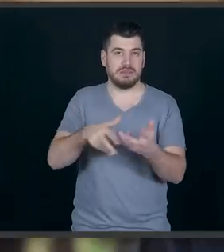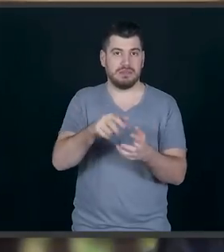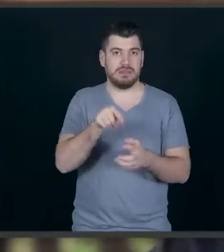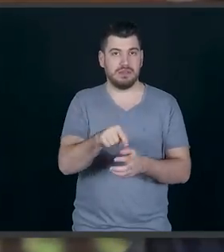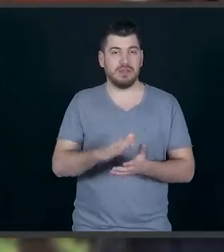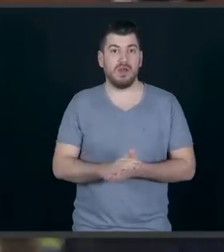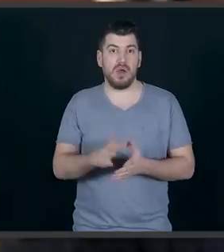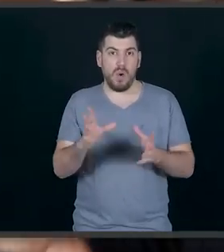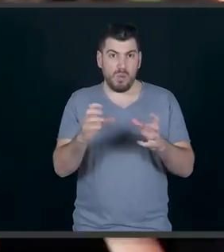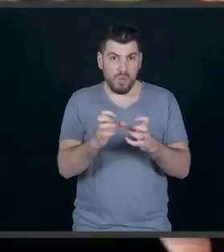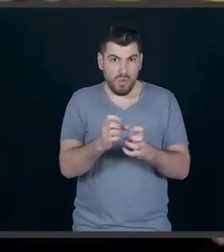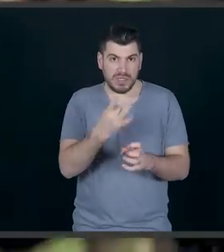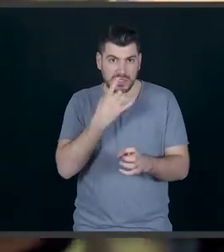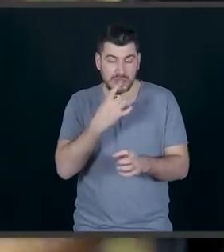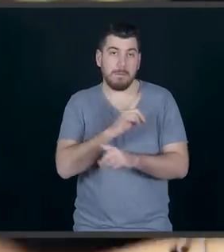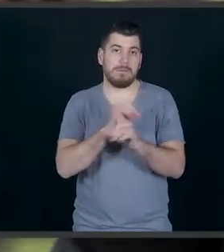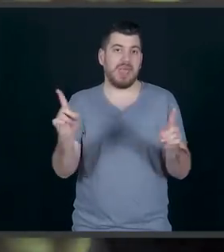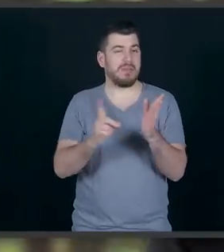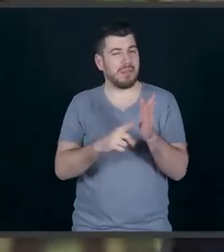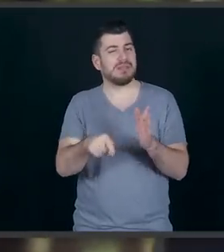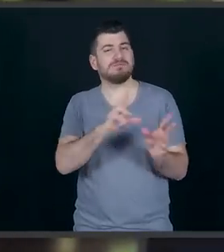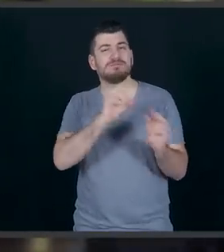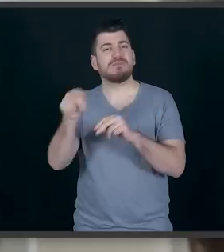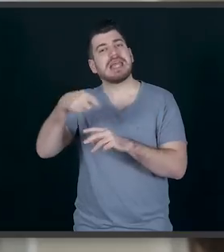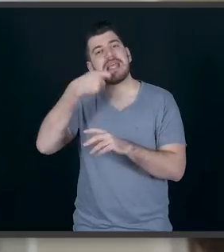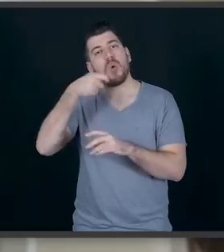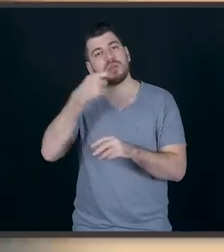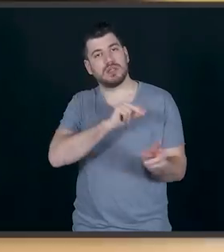πήξει όσο ένα πολύ ωραίο γιαουρτάκι.